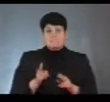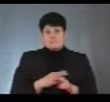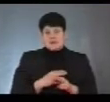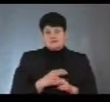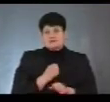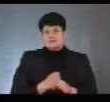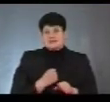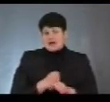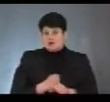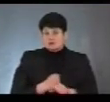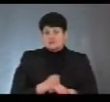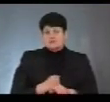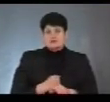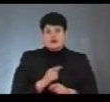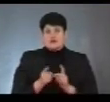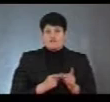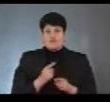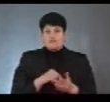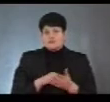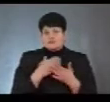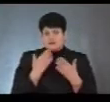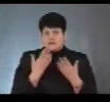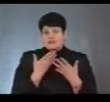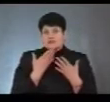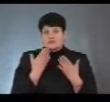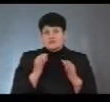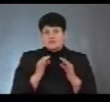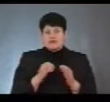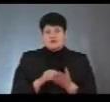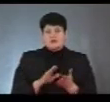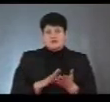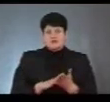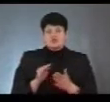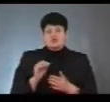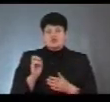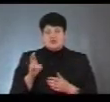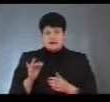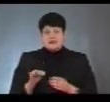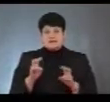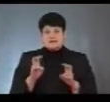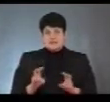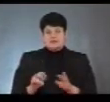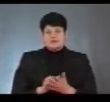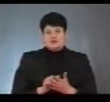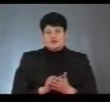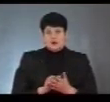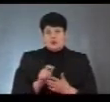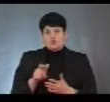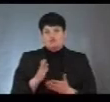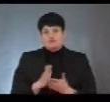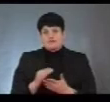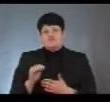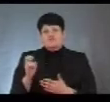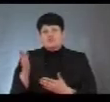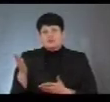реформ у місті, відповідно, ми не маємо повноцінного реєстру, він не ведеться, ЖЕКи оце сидять на цих паперцях, люди є, але вони в ЖЕКах.